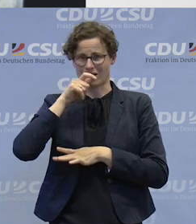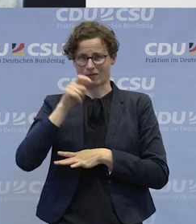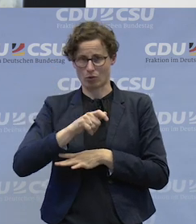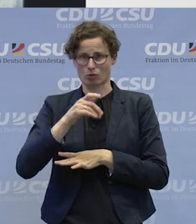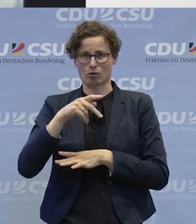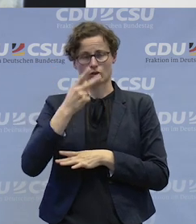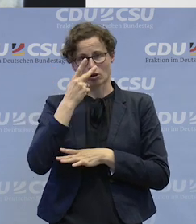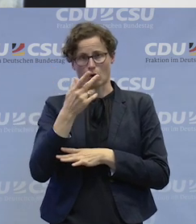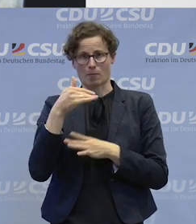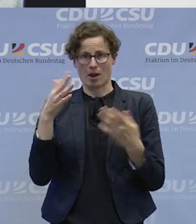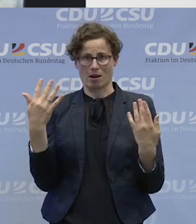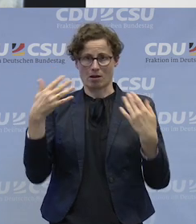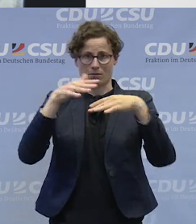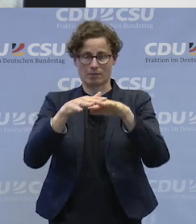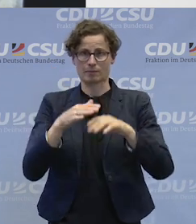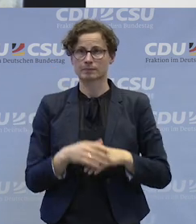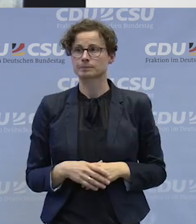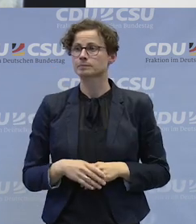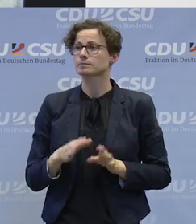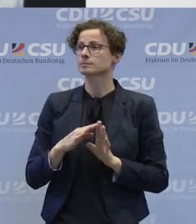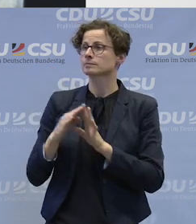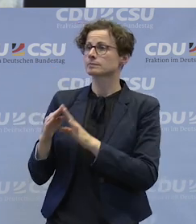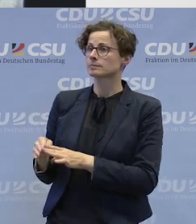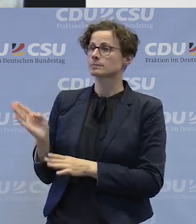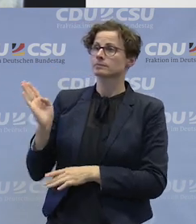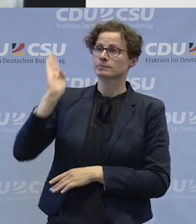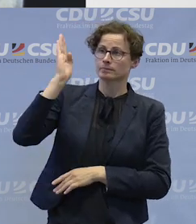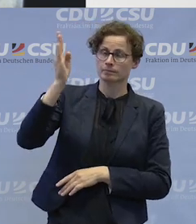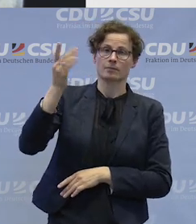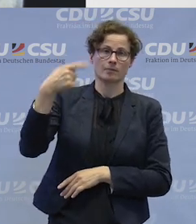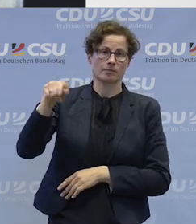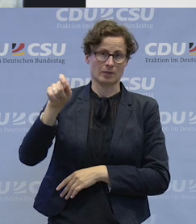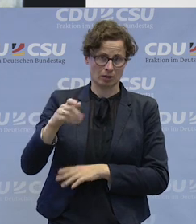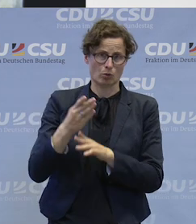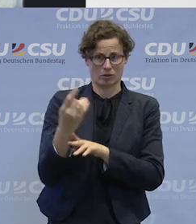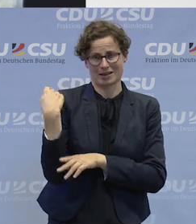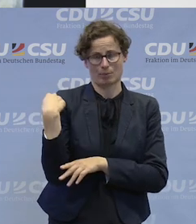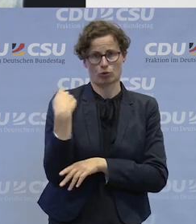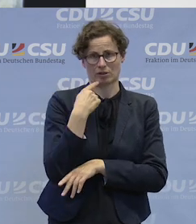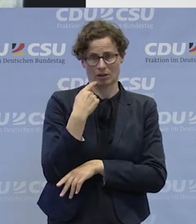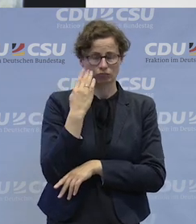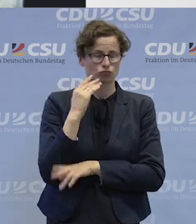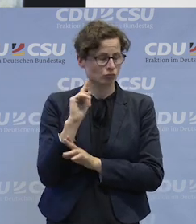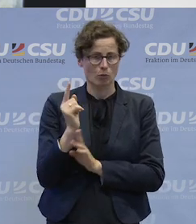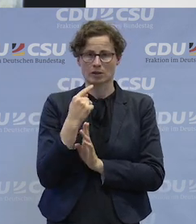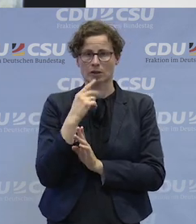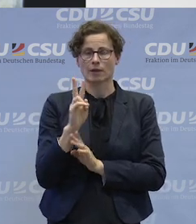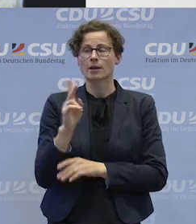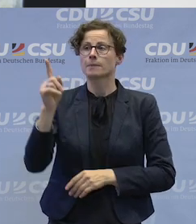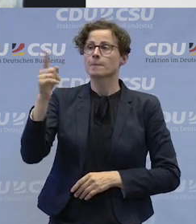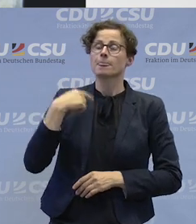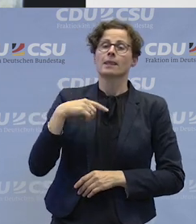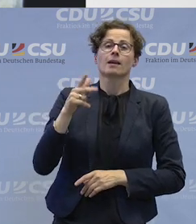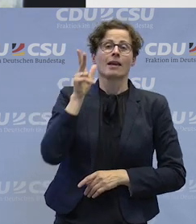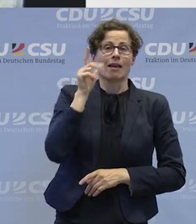Die nächste Frage kommt auch von einem Wiederholungstäter, aber bitte noch mal die Vorstellung. Ja, Ferdinand Giese noch mal, Werkstattgeschäftsführer aus Lippstadt NRW.